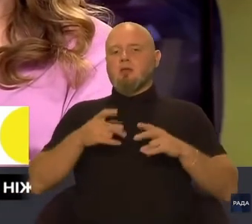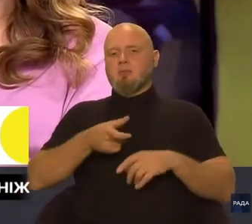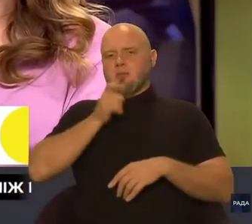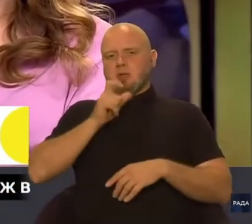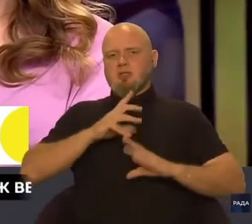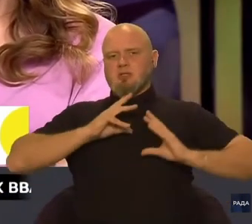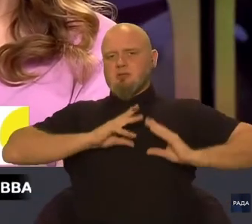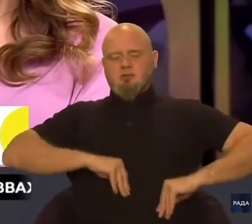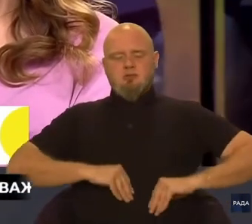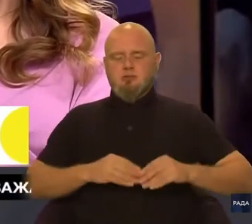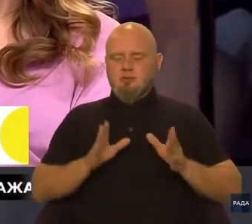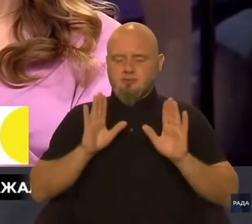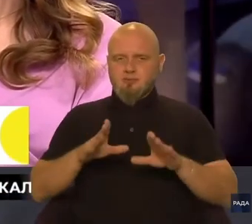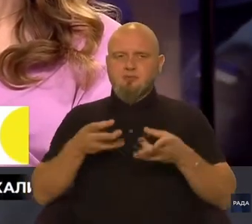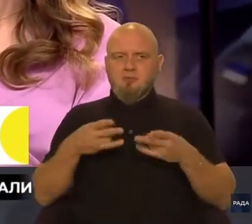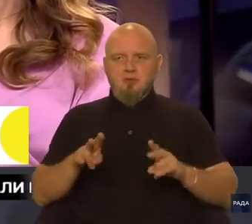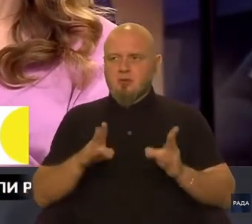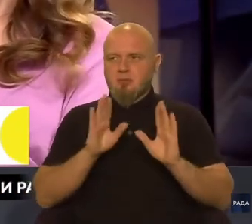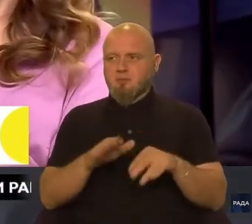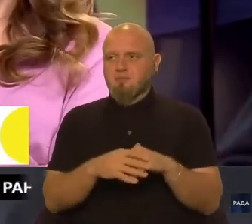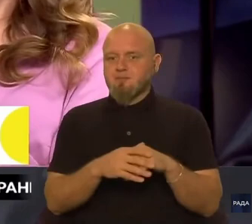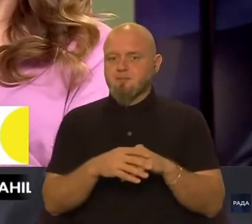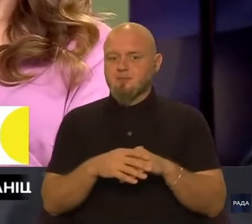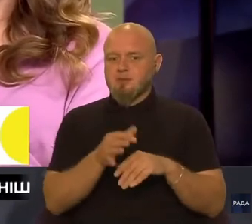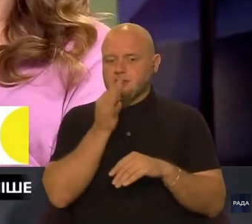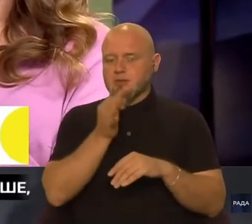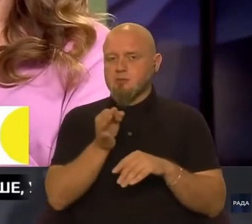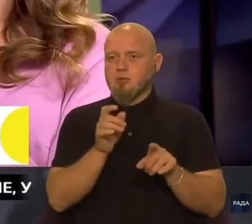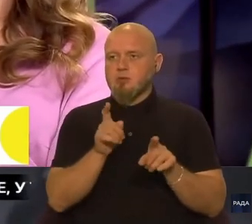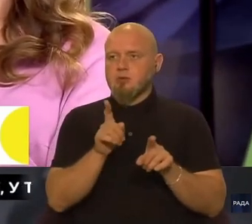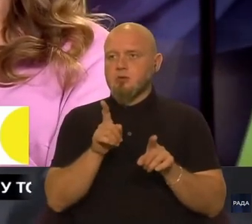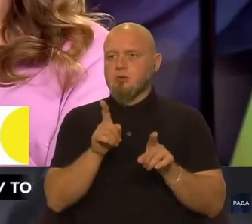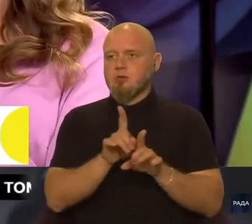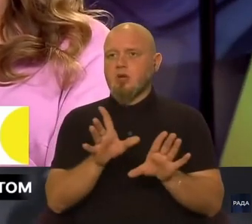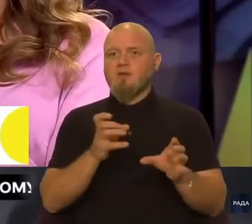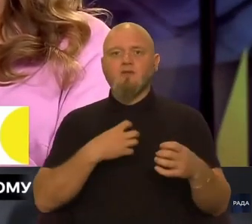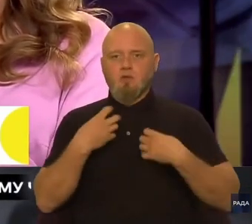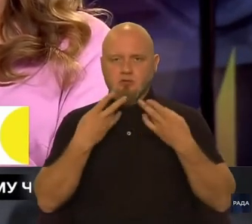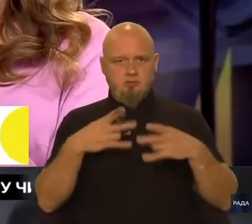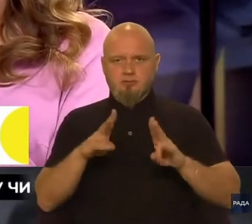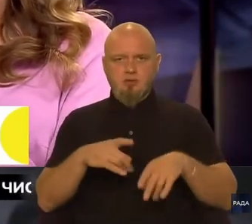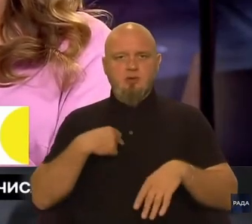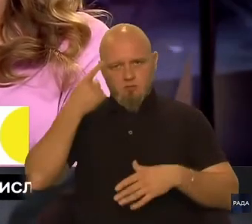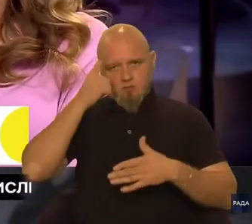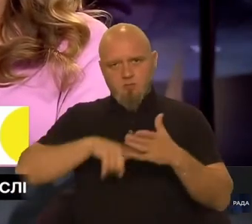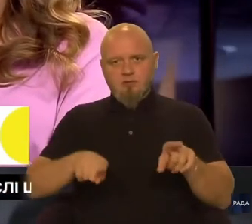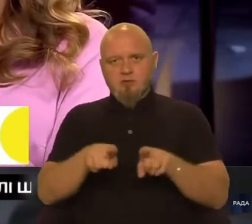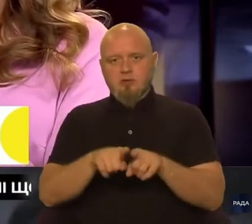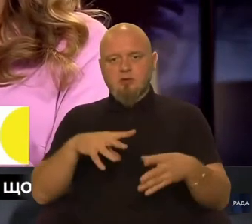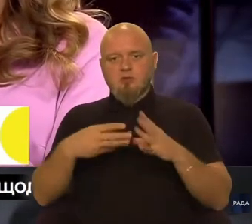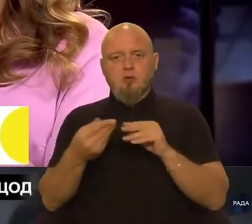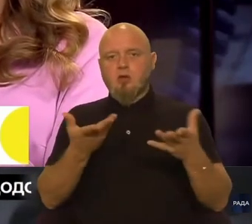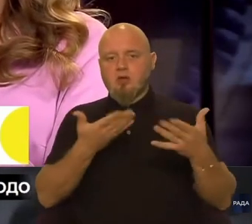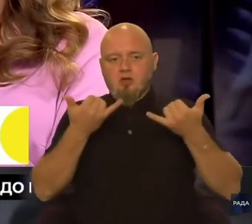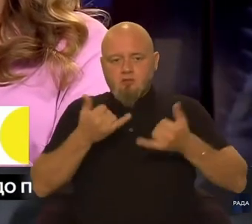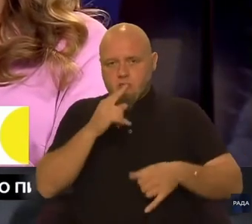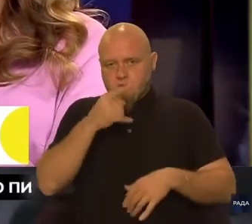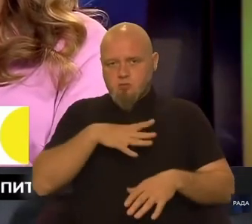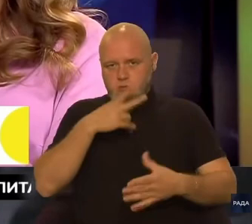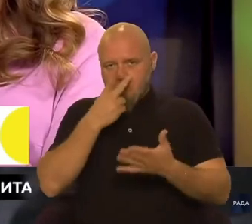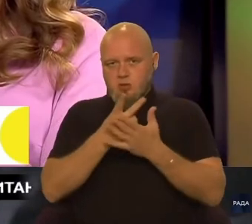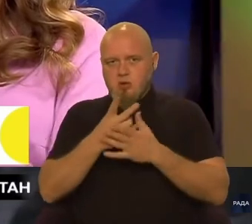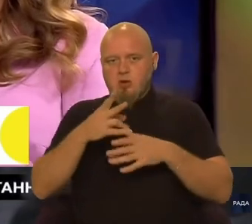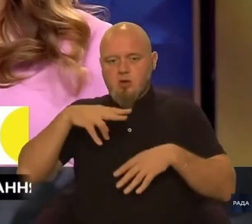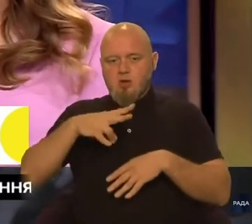валеріанку, не треба, скажімо так, хвилюватися. Я впевнений, що такі результати, які в цьому році були показані на